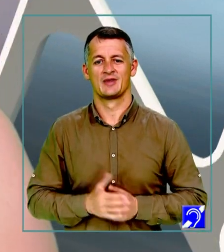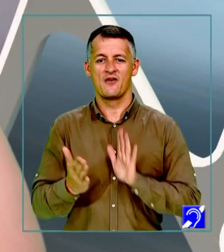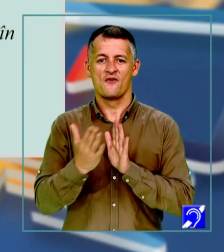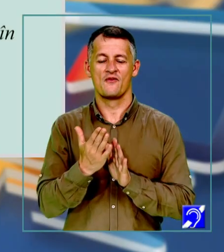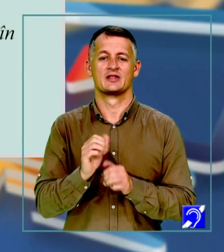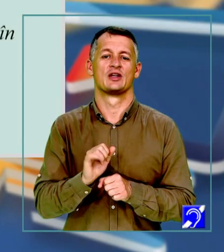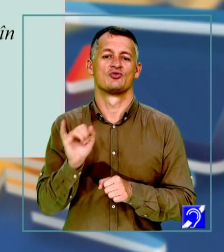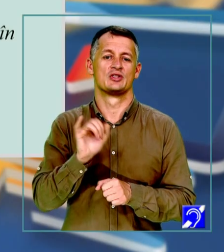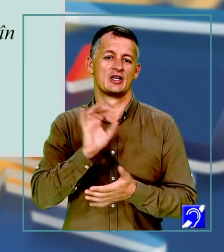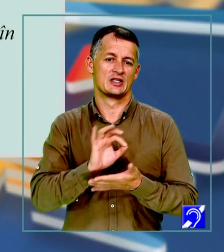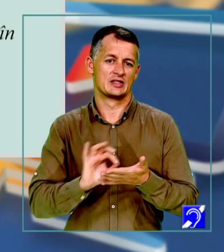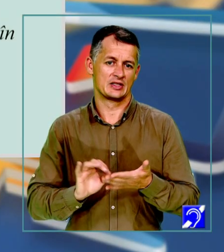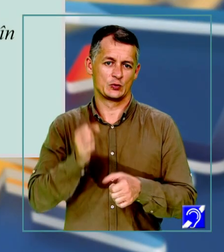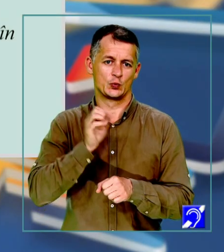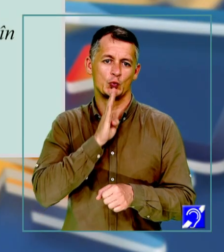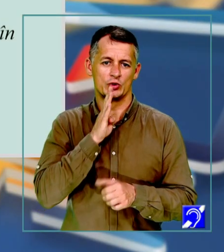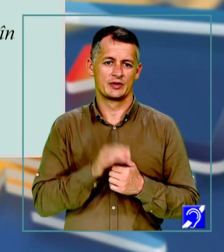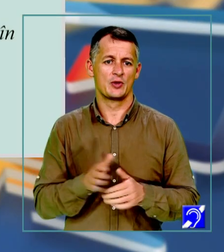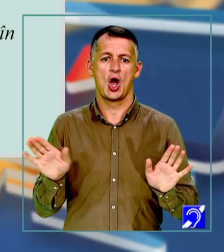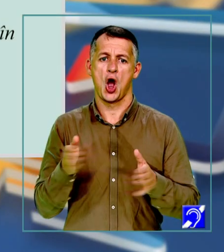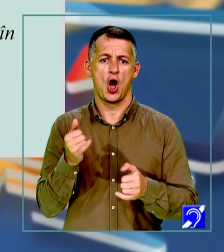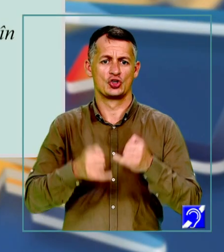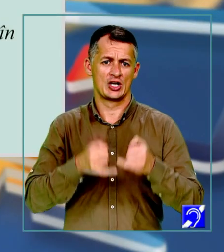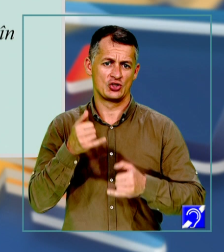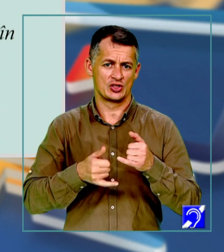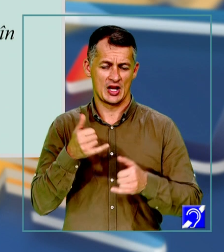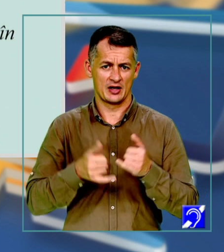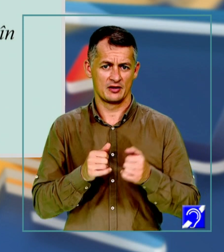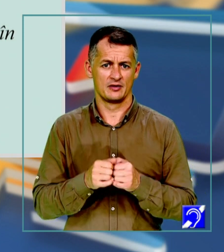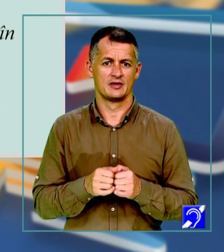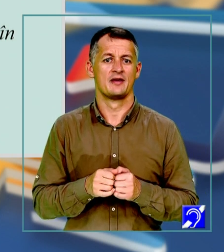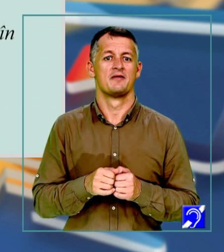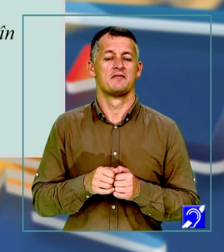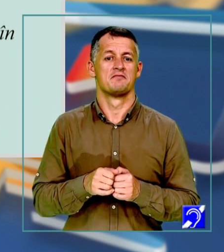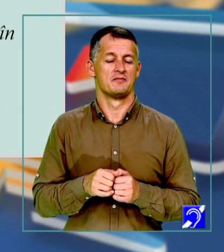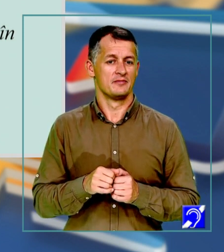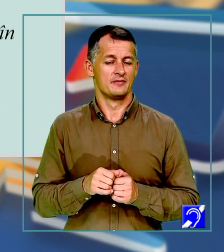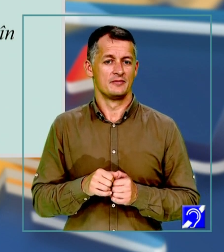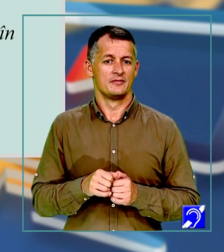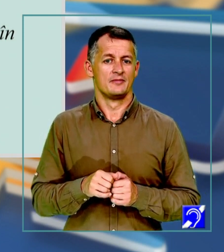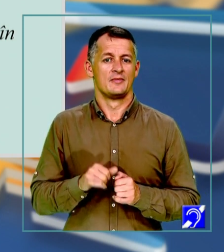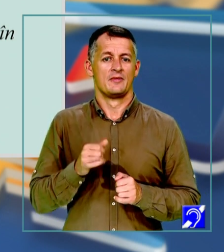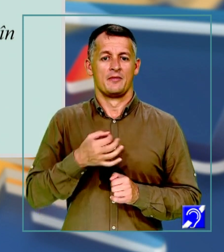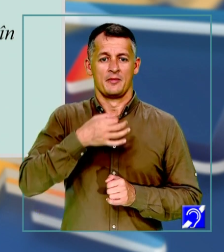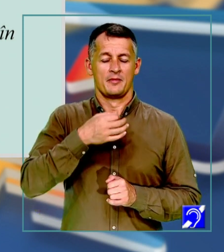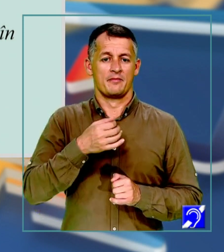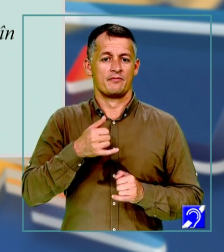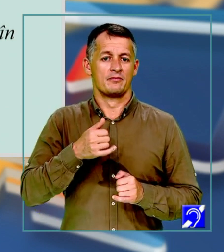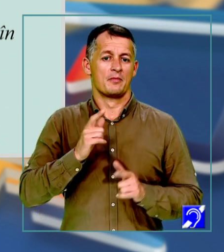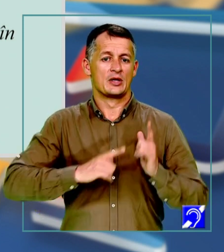Punctul D. Orice inginer este pasionat de poezie. Să vedem de data aceasta ce găsesc în text.